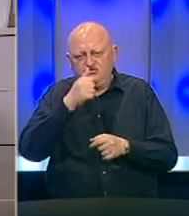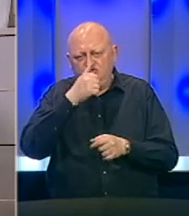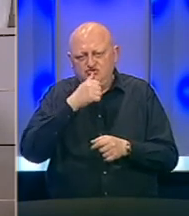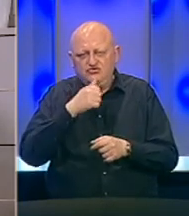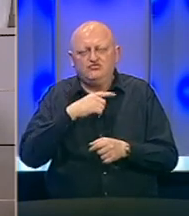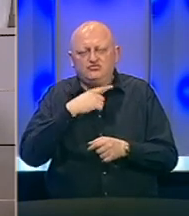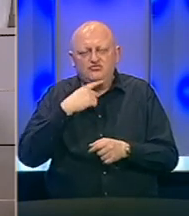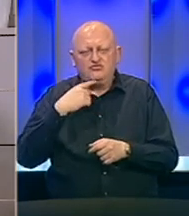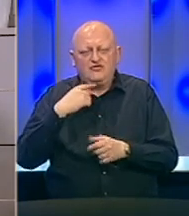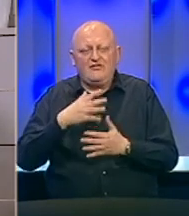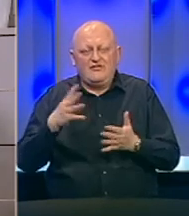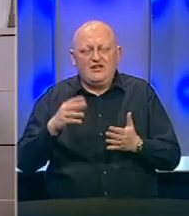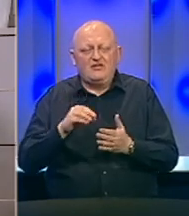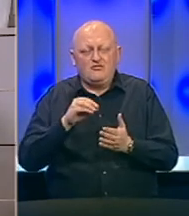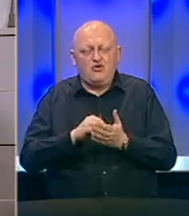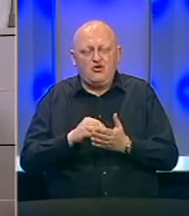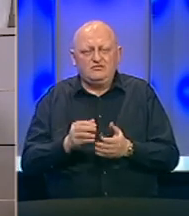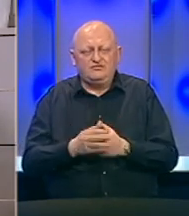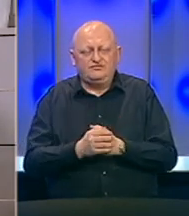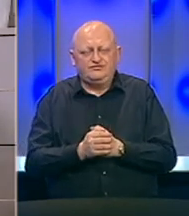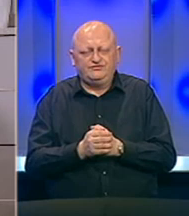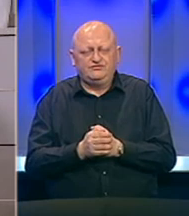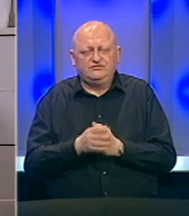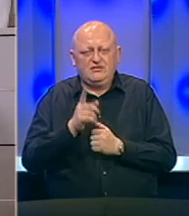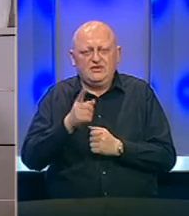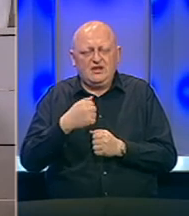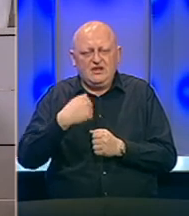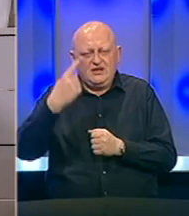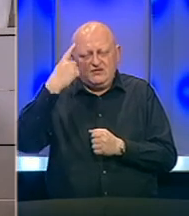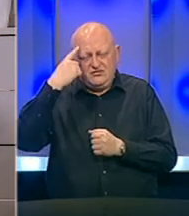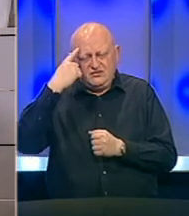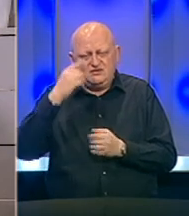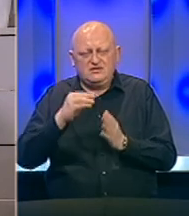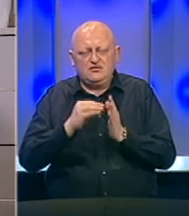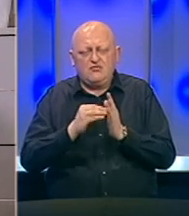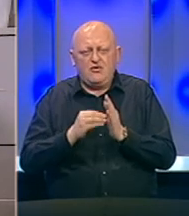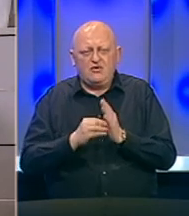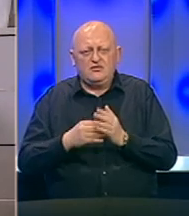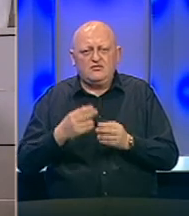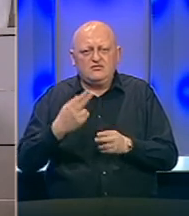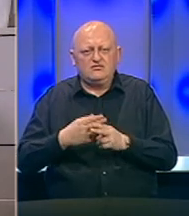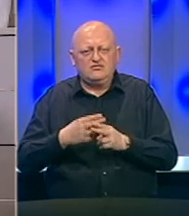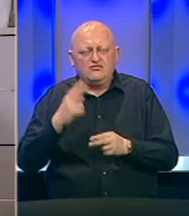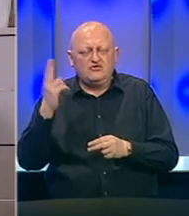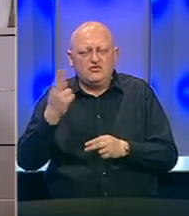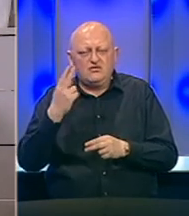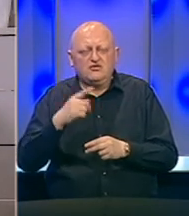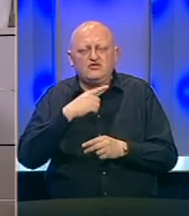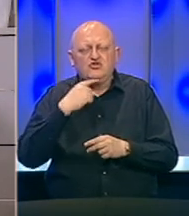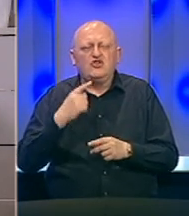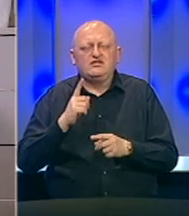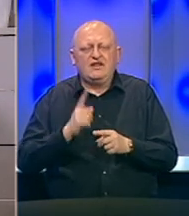dosta visoki procenat. Tako da mislim da su podaci o zareženim u Sloveniji dosta